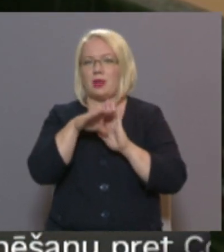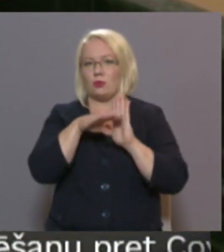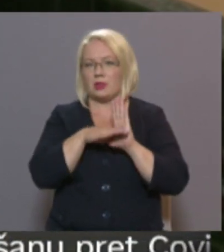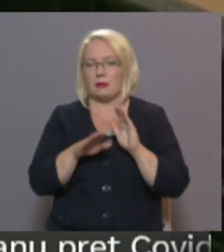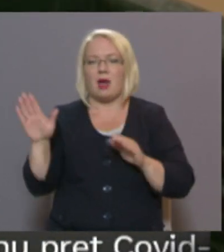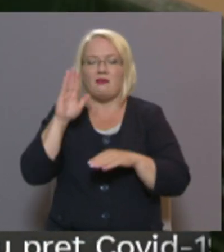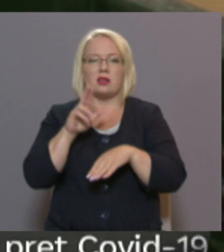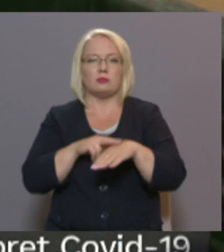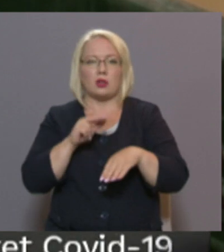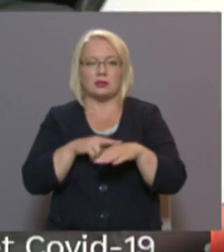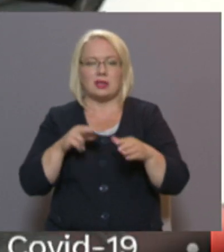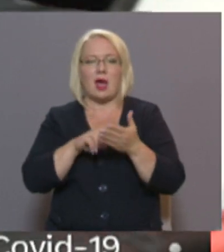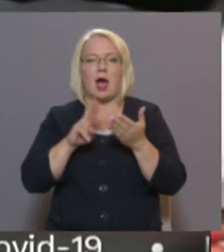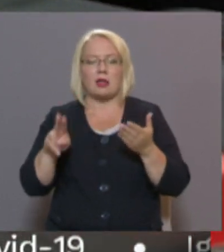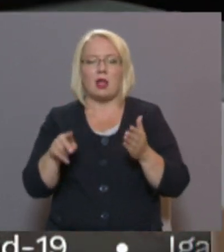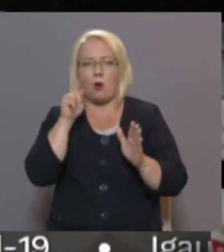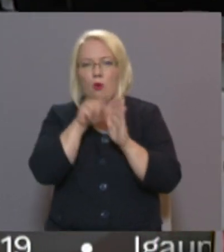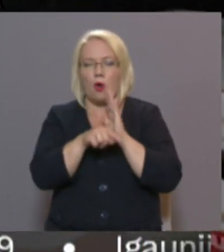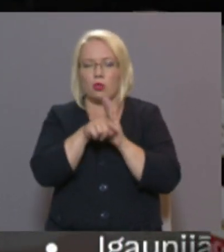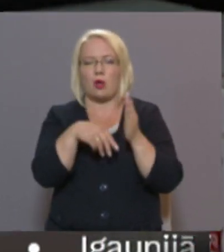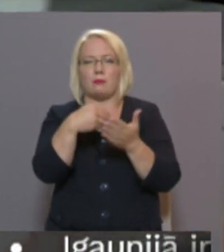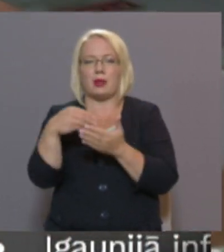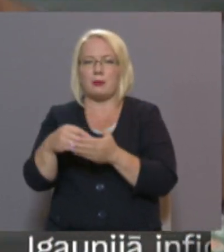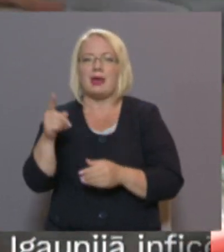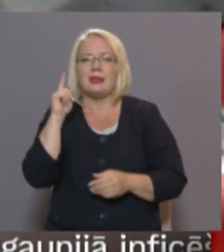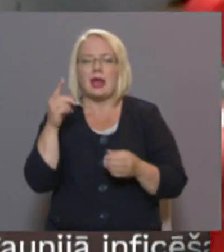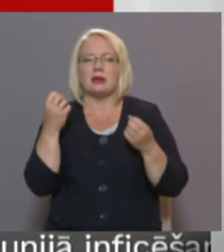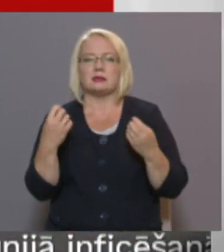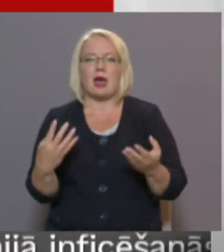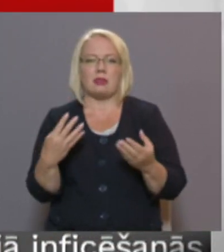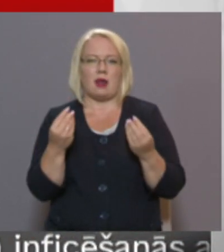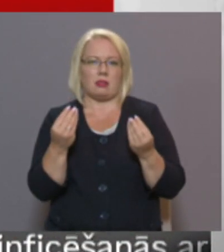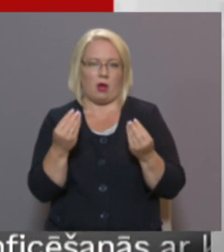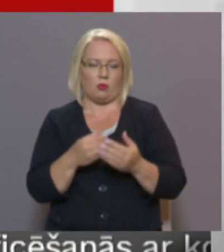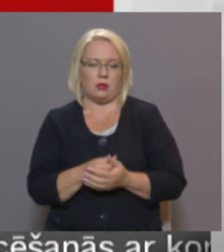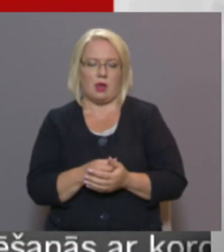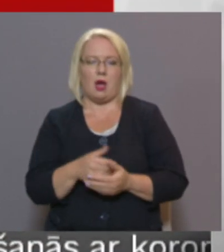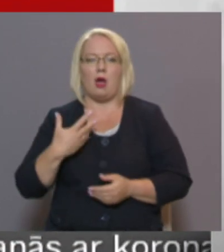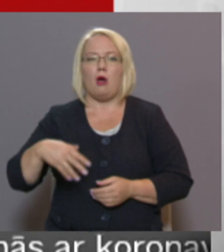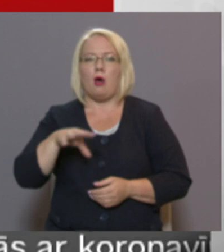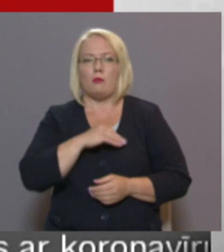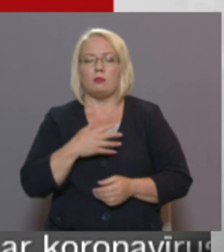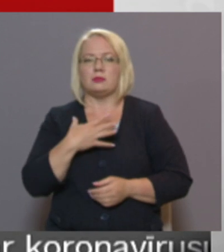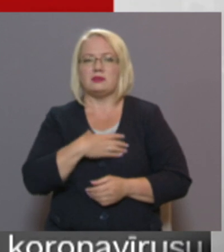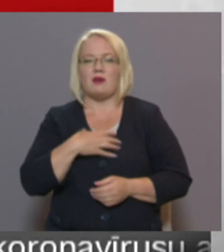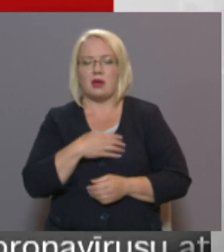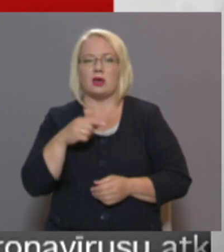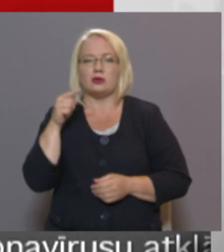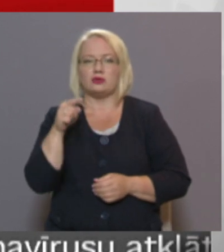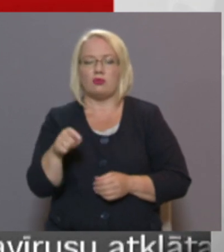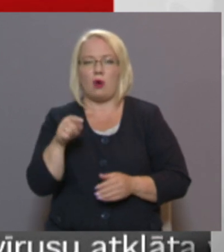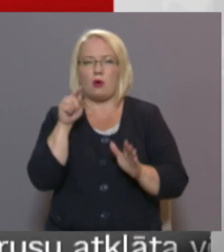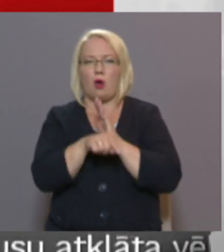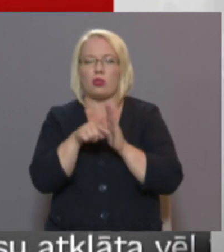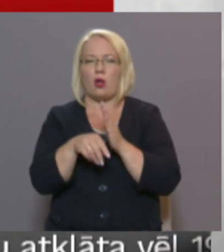policijai pagaidām ļauj veikt kontrolpirkumus tikai skaidrā naudā. Mums ir jāatrunā šis kontrolpirkums, lai mēs varētu